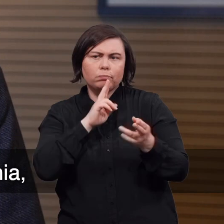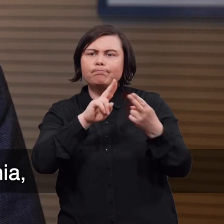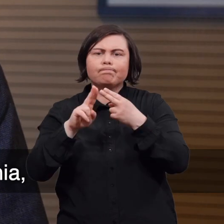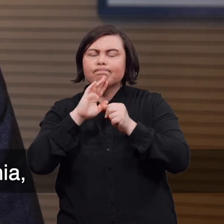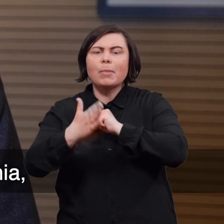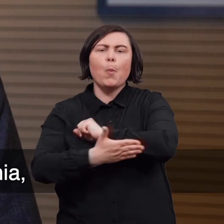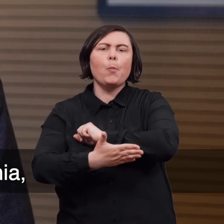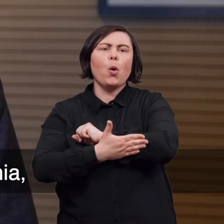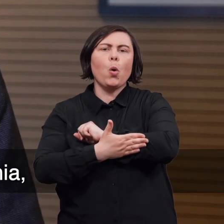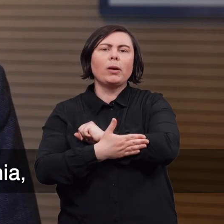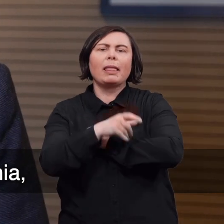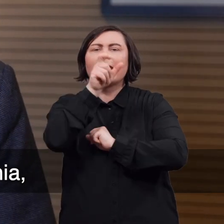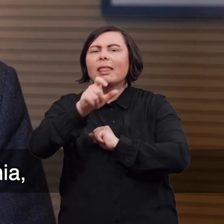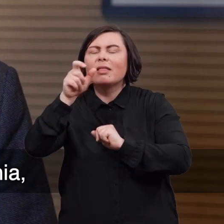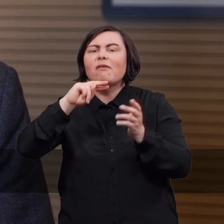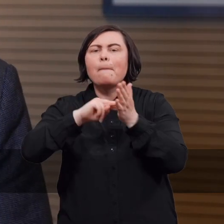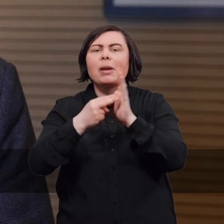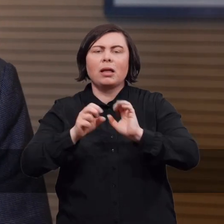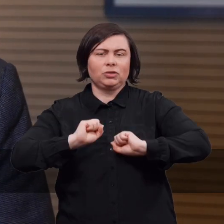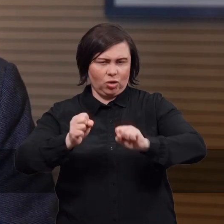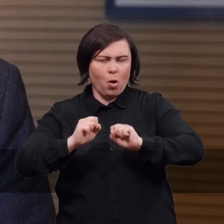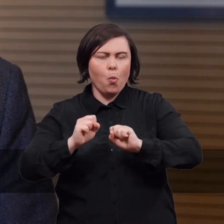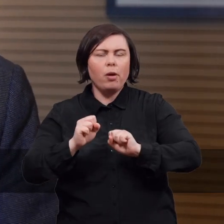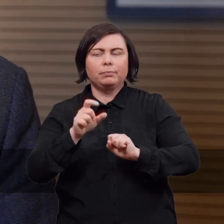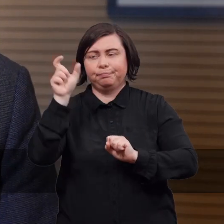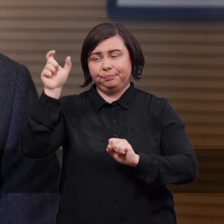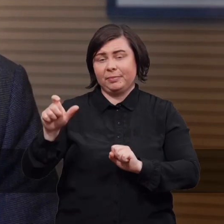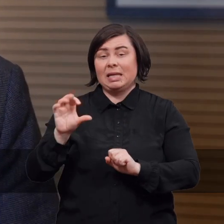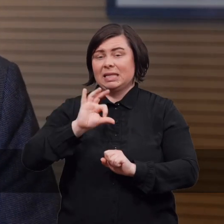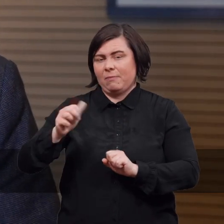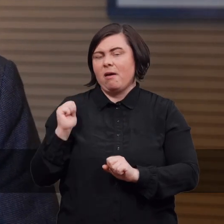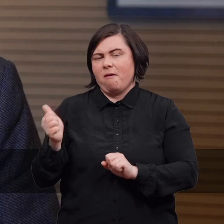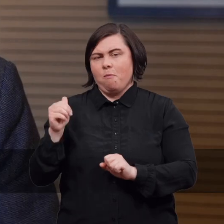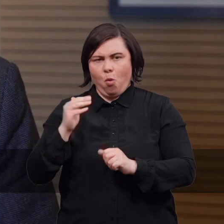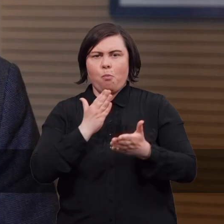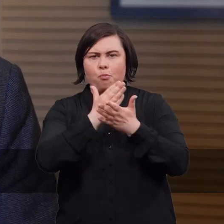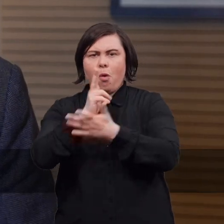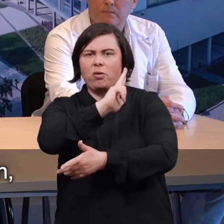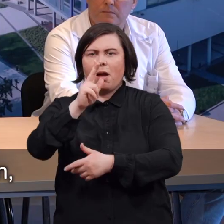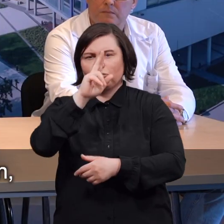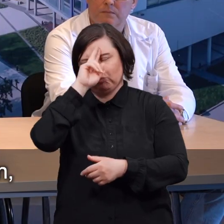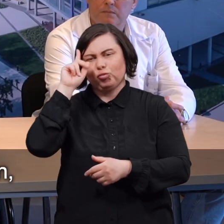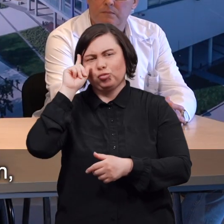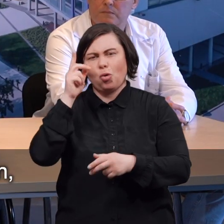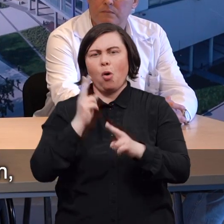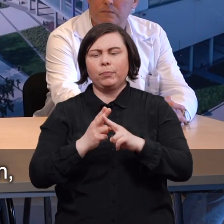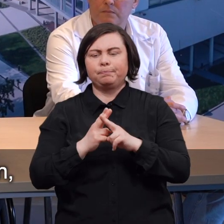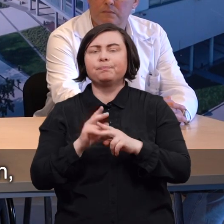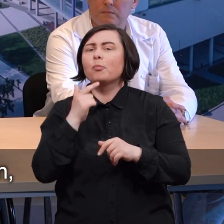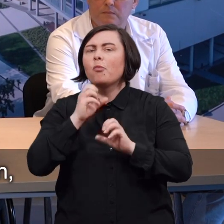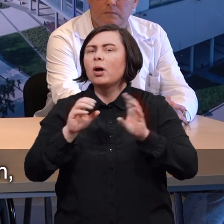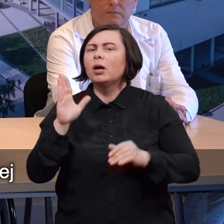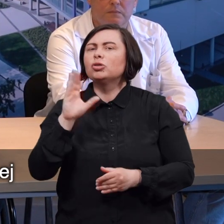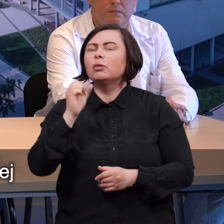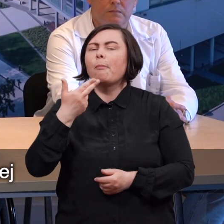na podstawie indywidualnego planu działania, taki specjalista będzie mógł pomóc każdemu pacjentowi. Jak zaznacza profesor